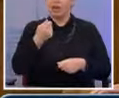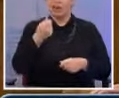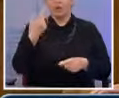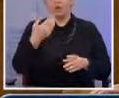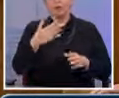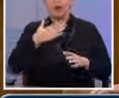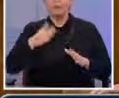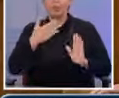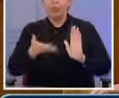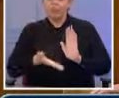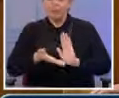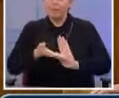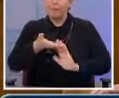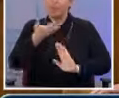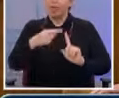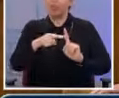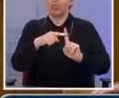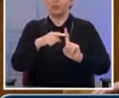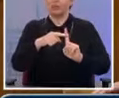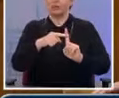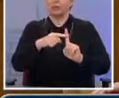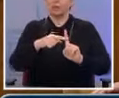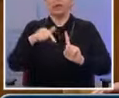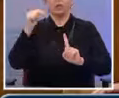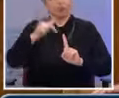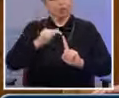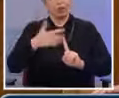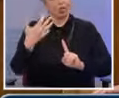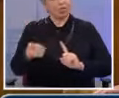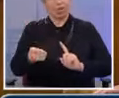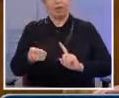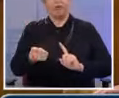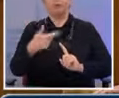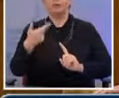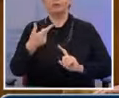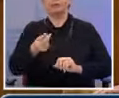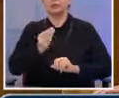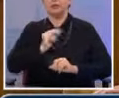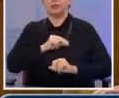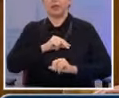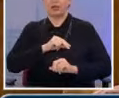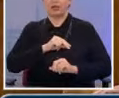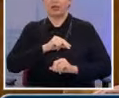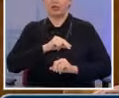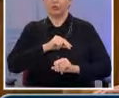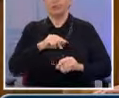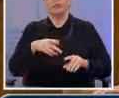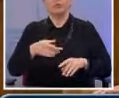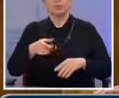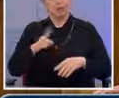θετική δημοσιονομική επίπτωση. Η Ελλάδα το 2015